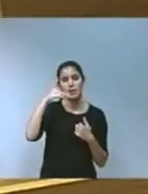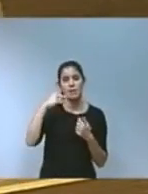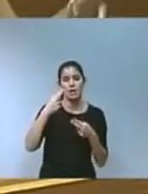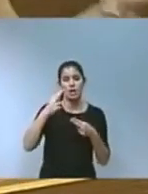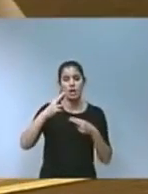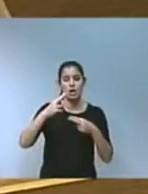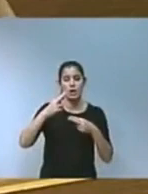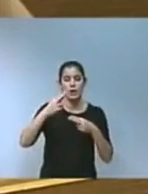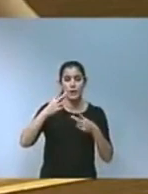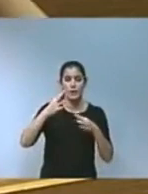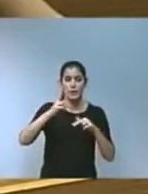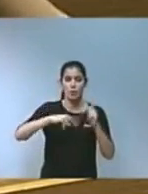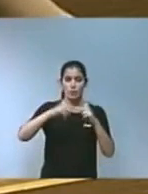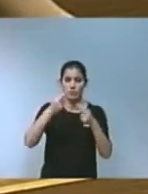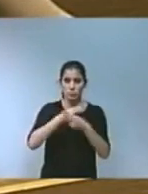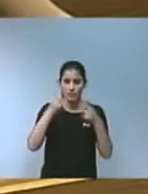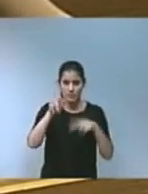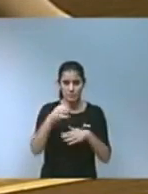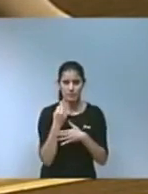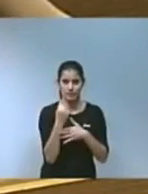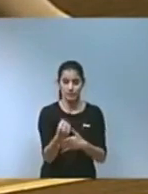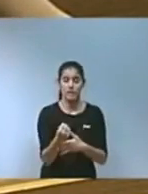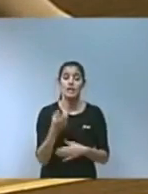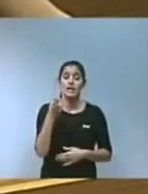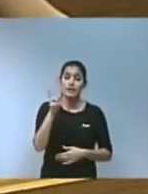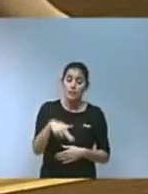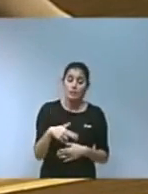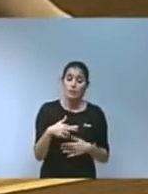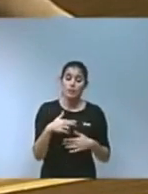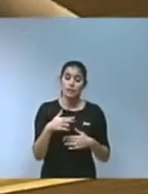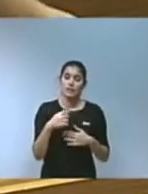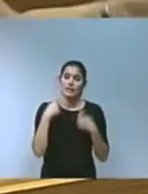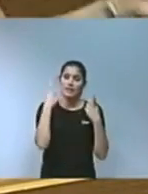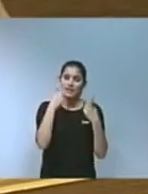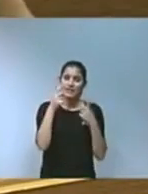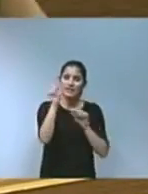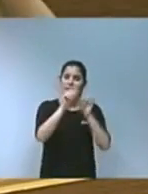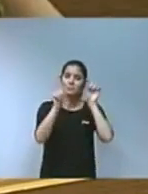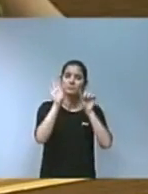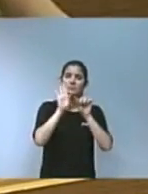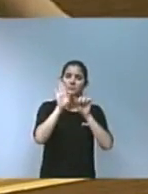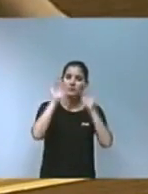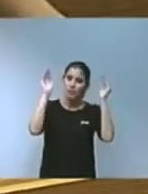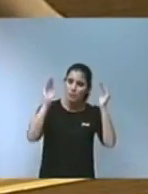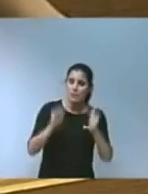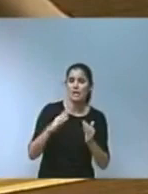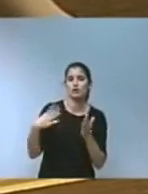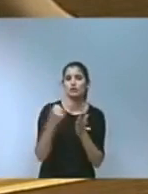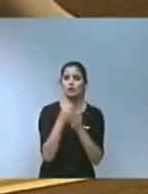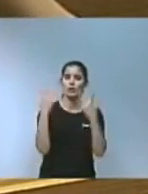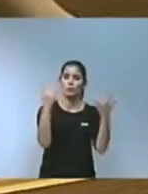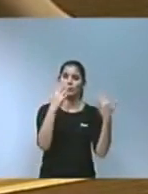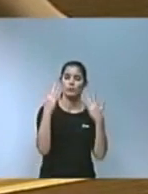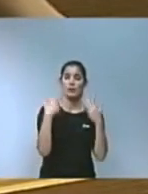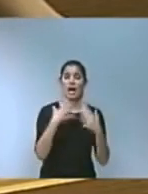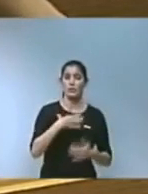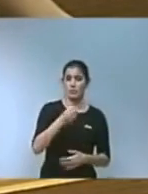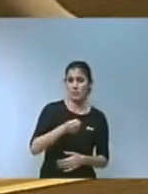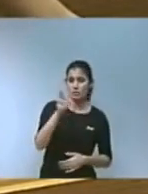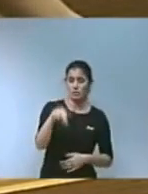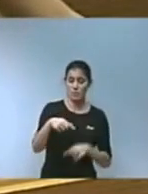Recolzar i exigir a la indústria una reducció de les emissions a l'atmosfera. Recolzar els ajuntaments en les polítiques de mobilitat urbana sostenible.